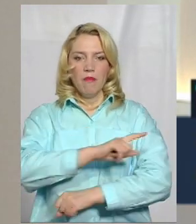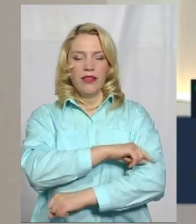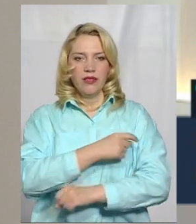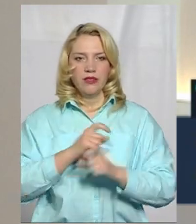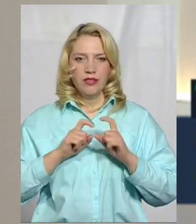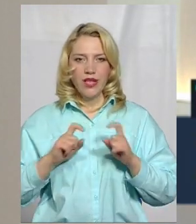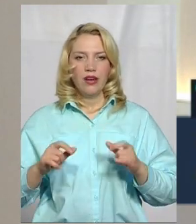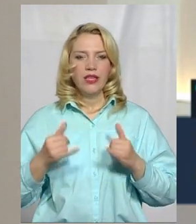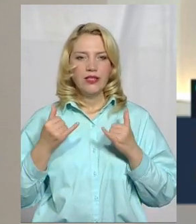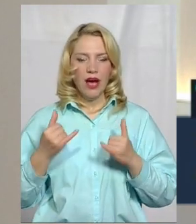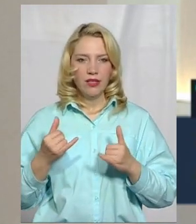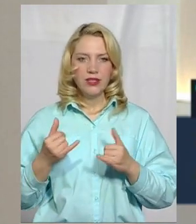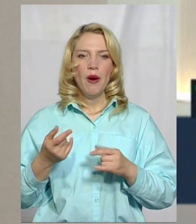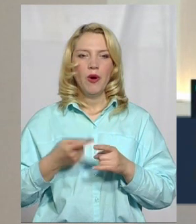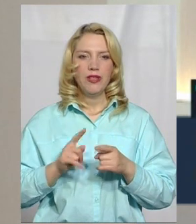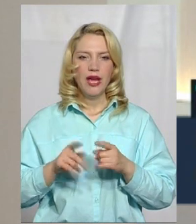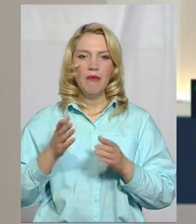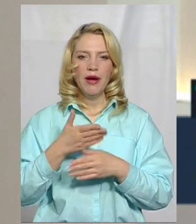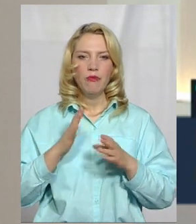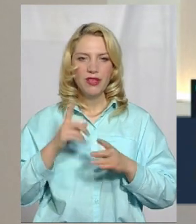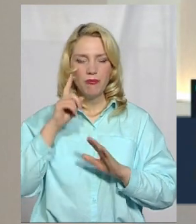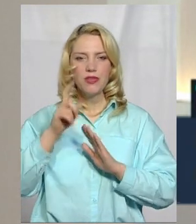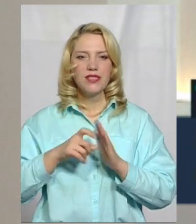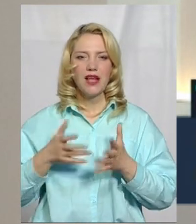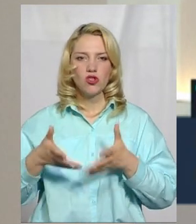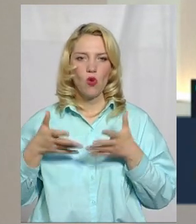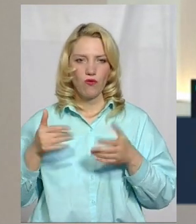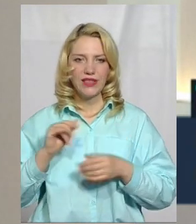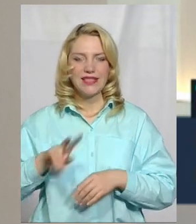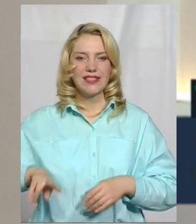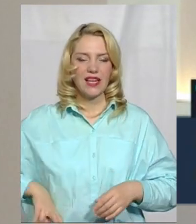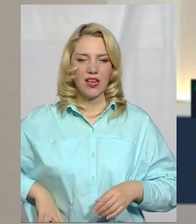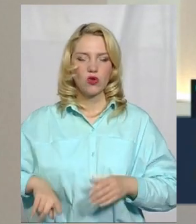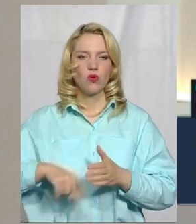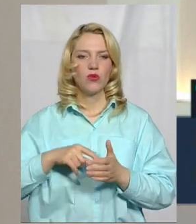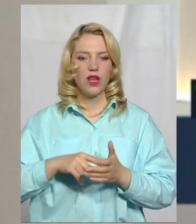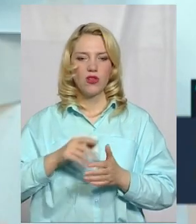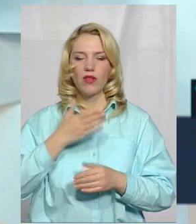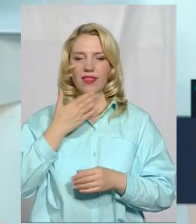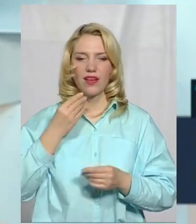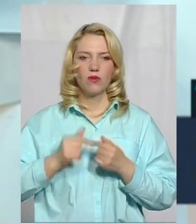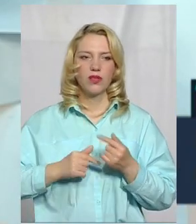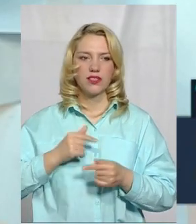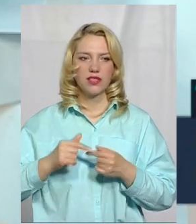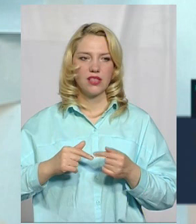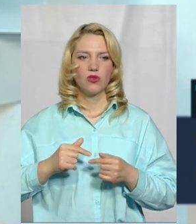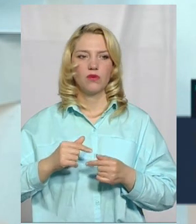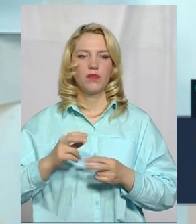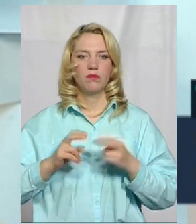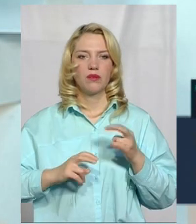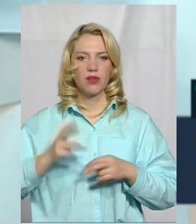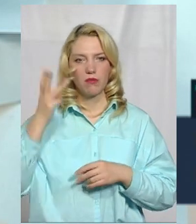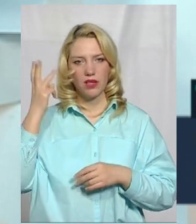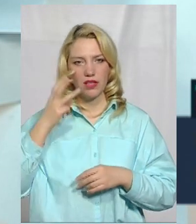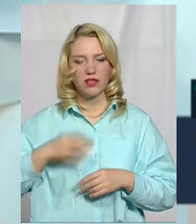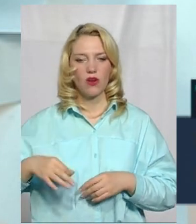заклад зараз, про це ми будемо з'ясовувати з директоркою комунального некомерційного підприємства Хмельницька